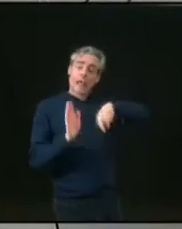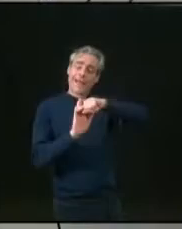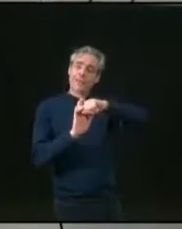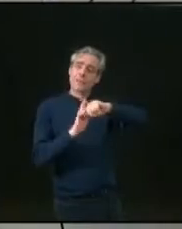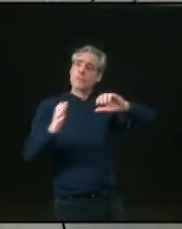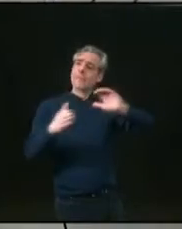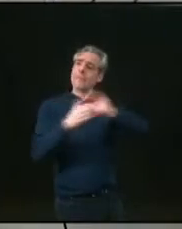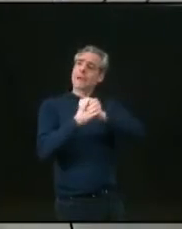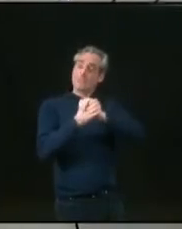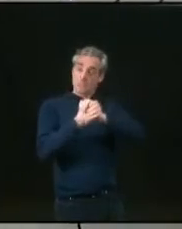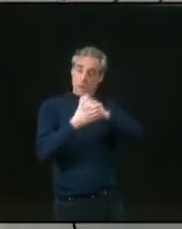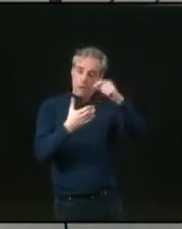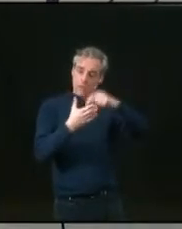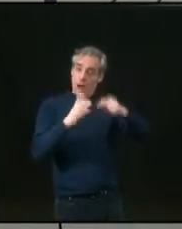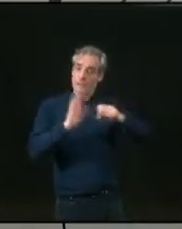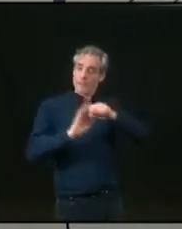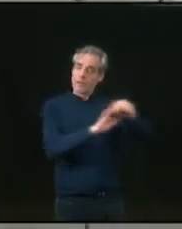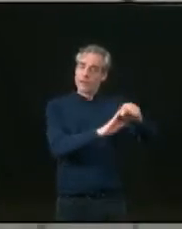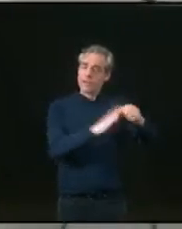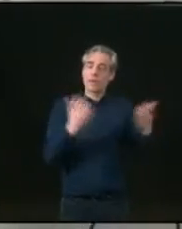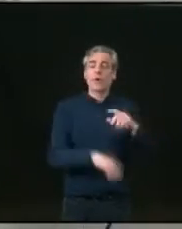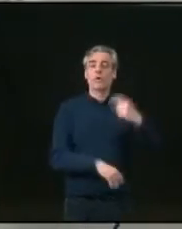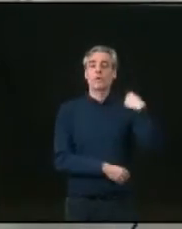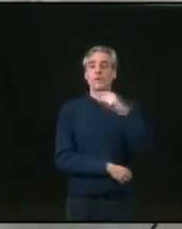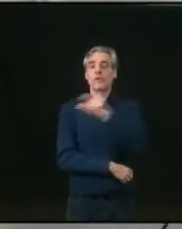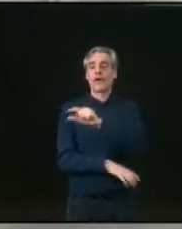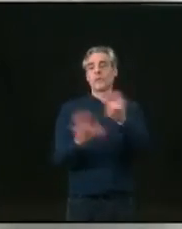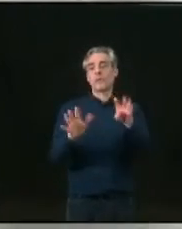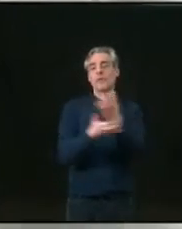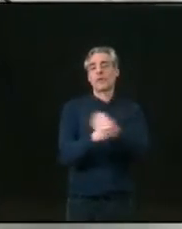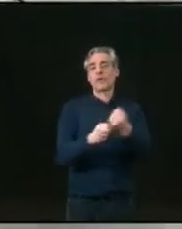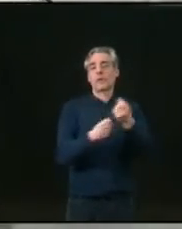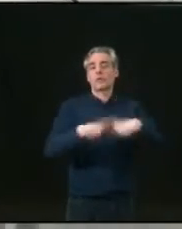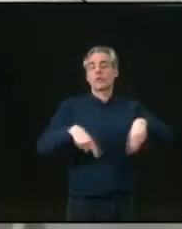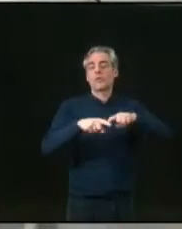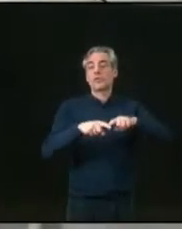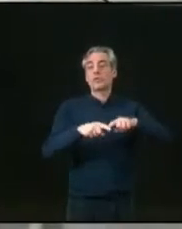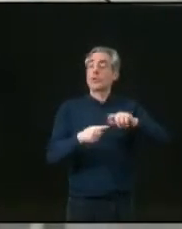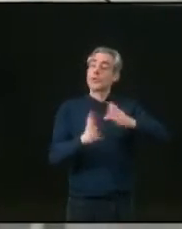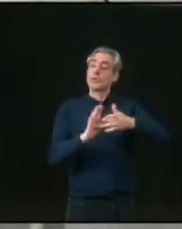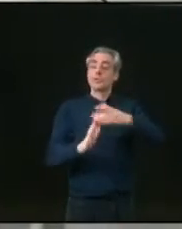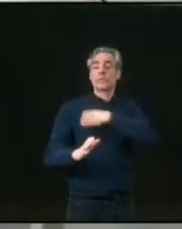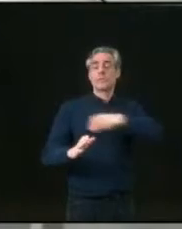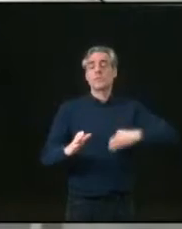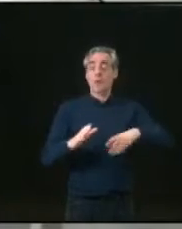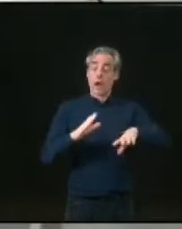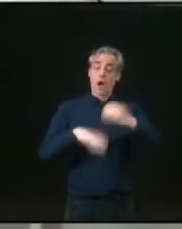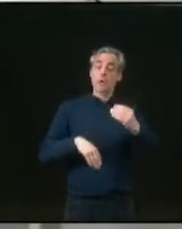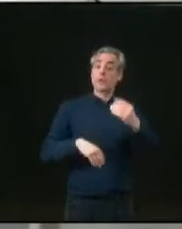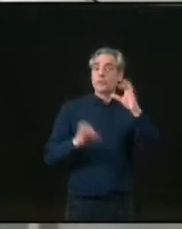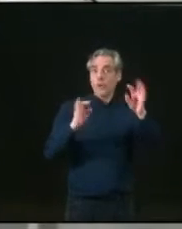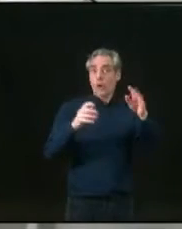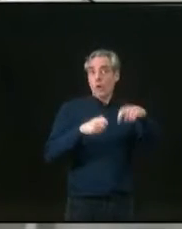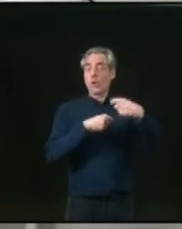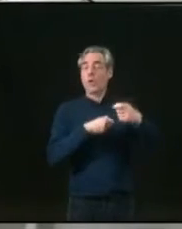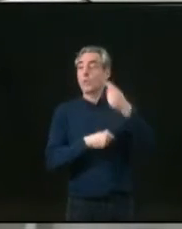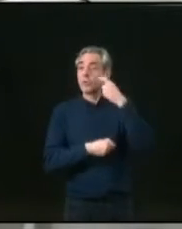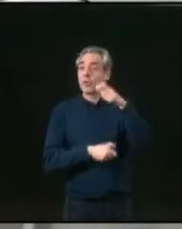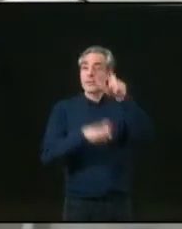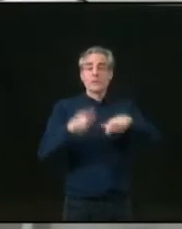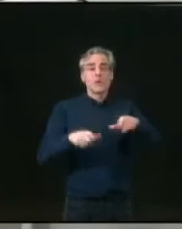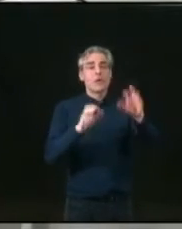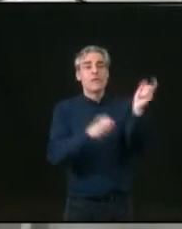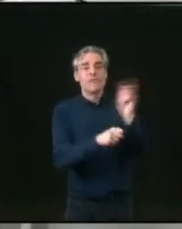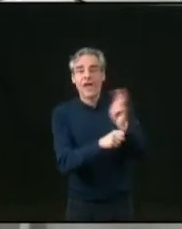pacte nous semblait prioritaire, c'est la mesure 29, créer une commission extra-municipale du temps long pour représenter les intérêts de la